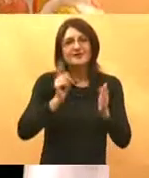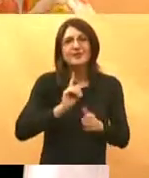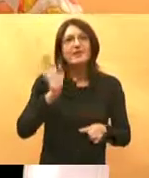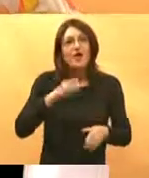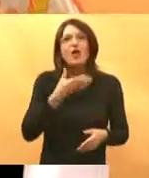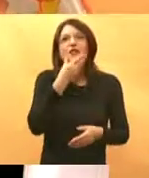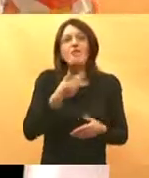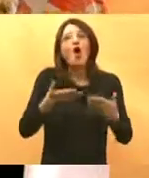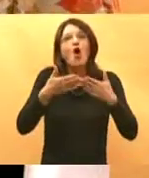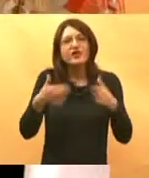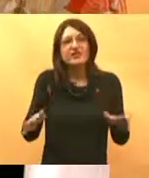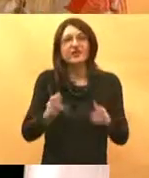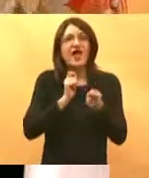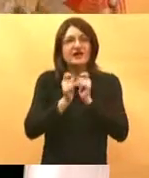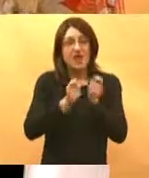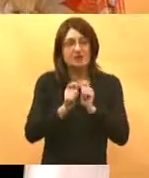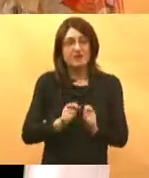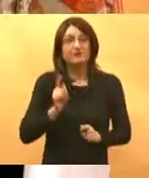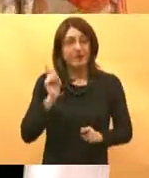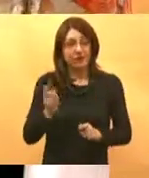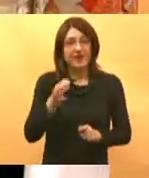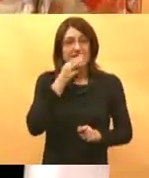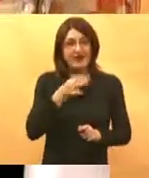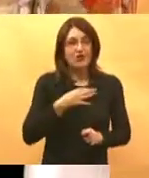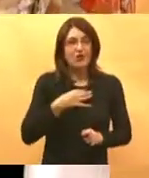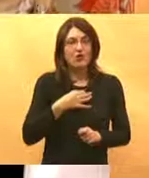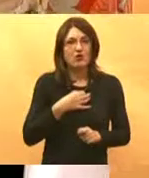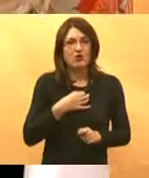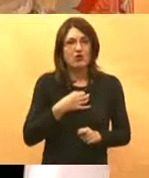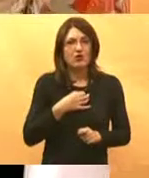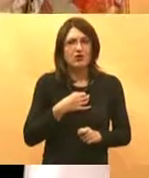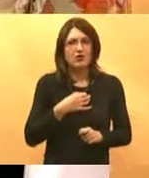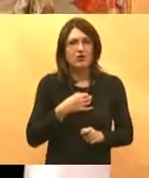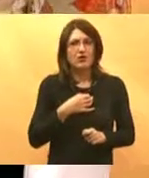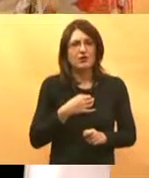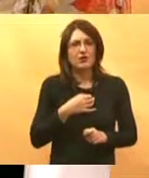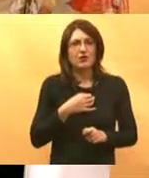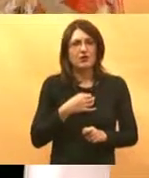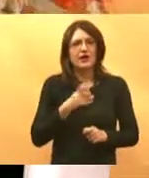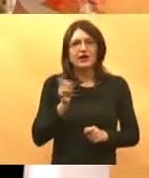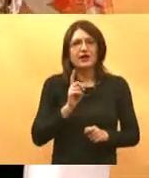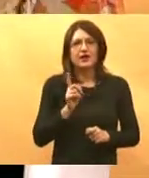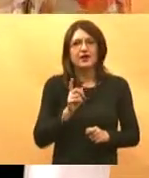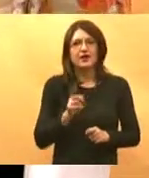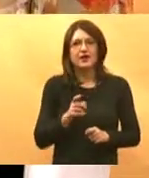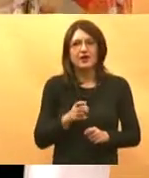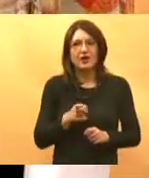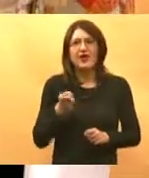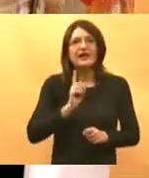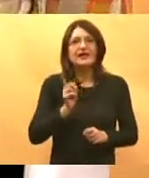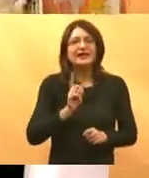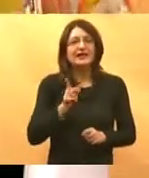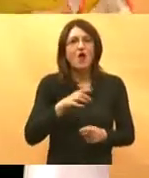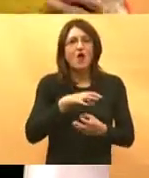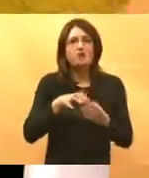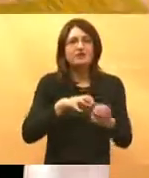otvoreno kad je on kazao nije istina da nama nije rekao za lom nije rekao za lječnike obiteljske zato što zna da nije u obiteljskoj